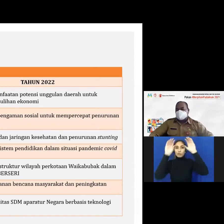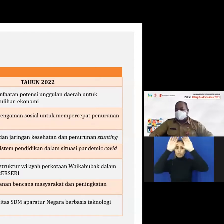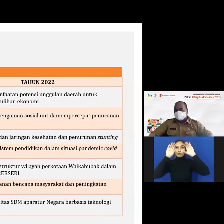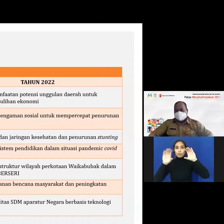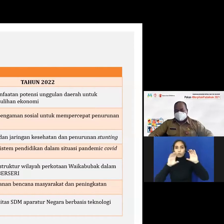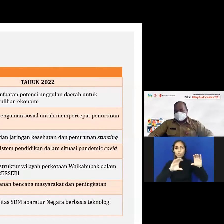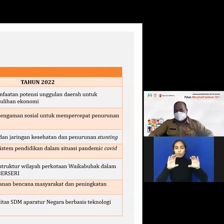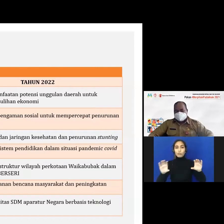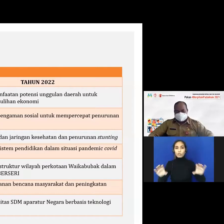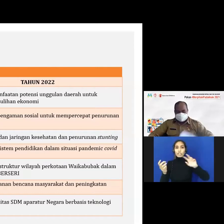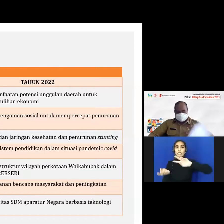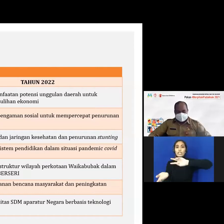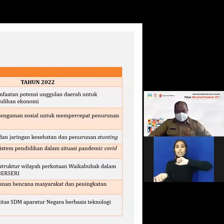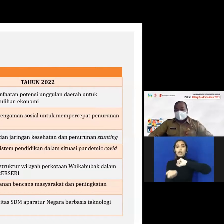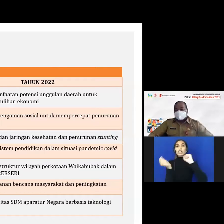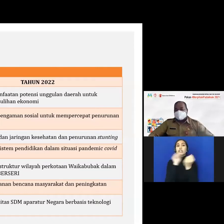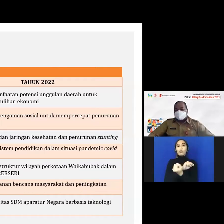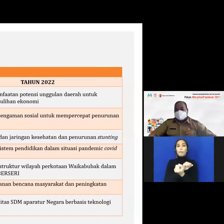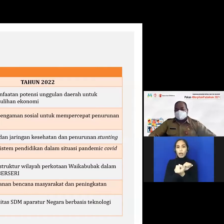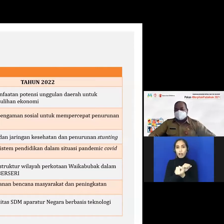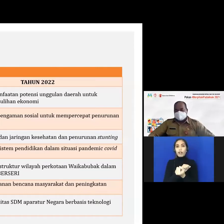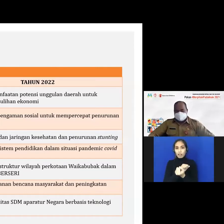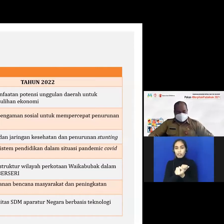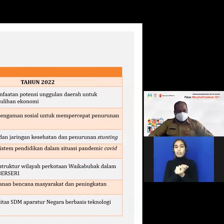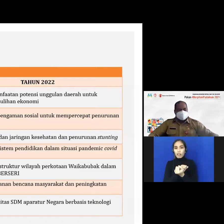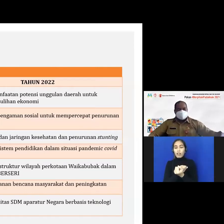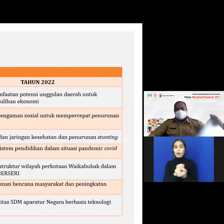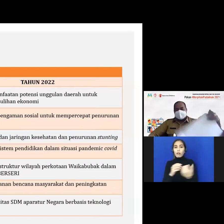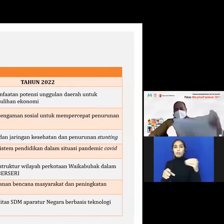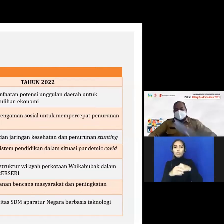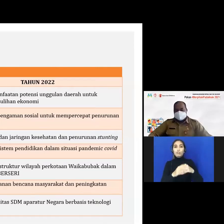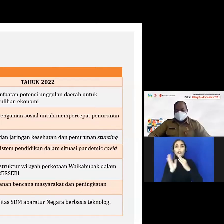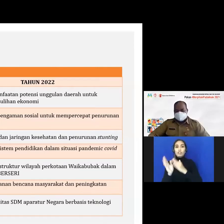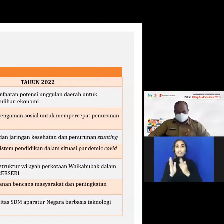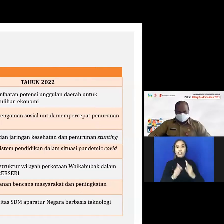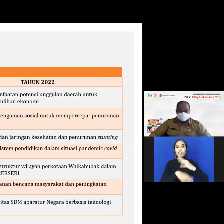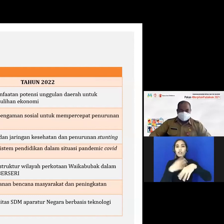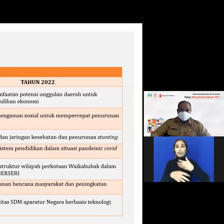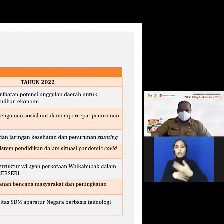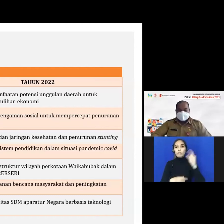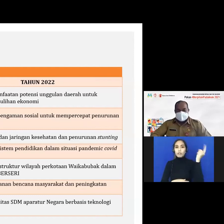governance sekiranya ini berkaitan dengan tata kelola pemerintah next